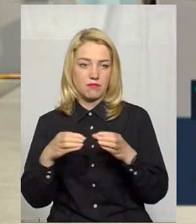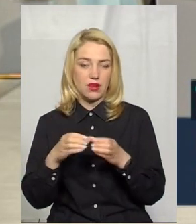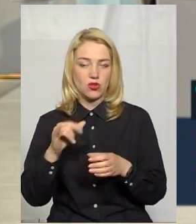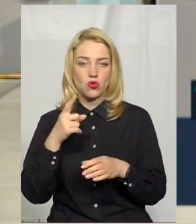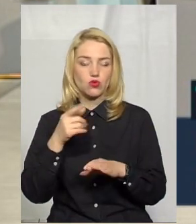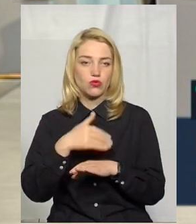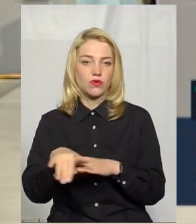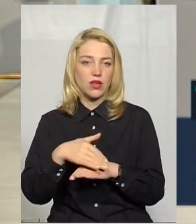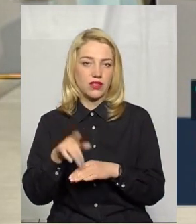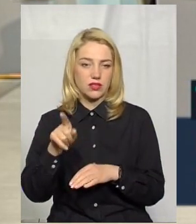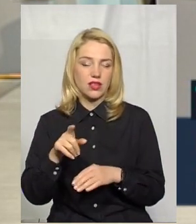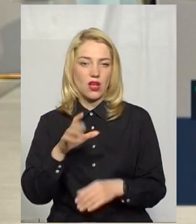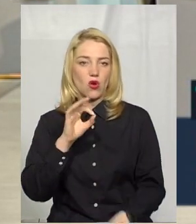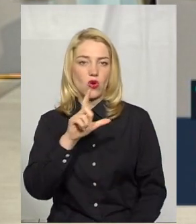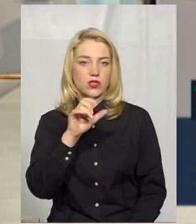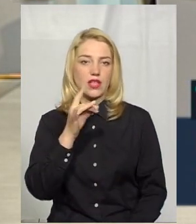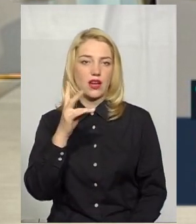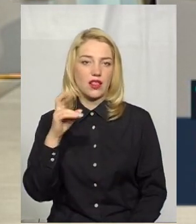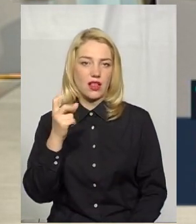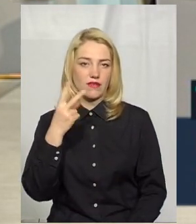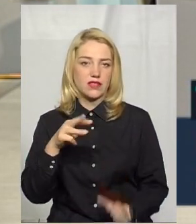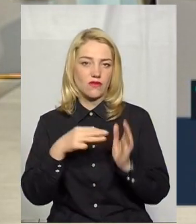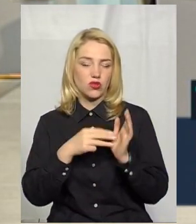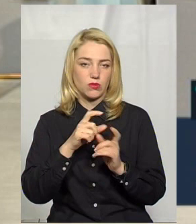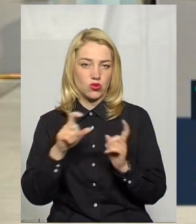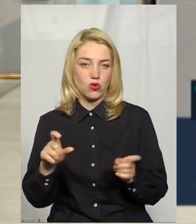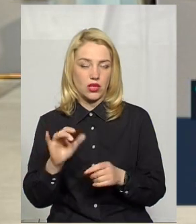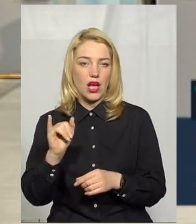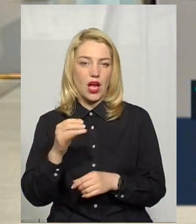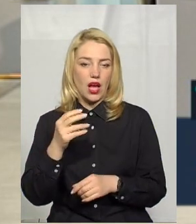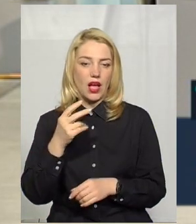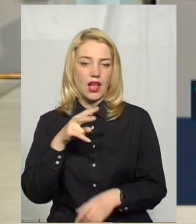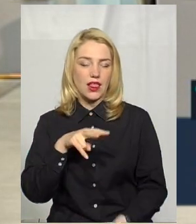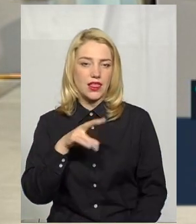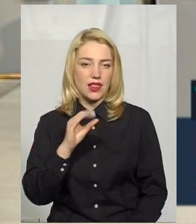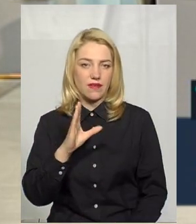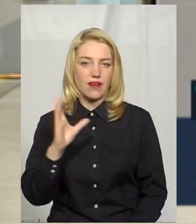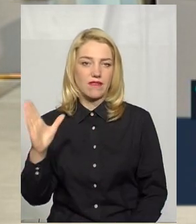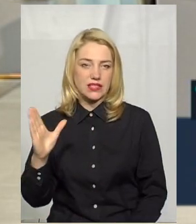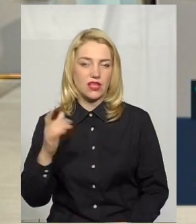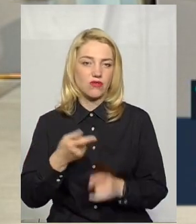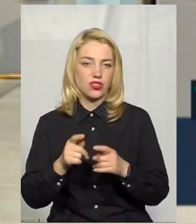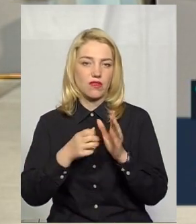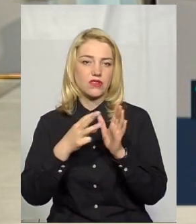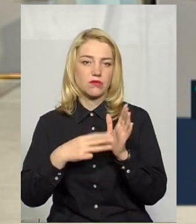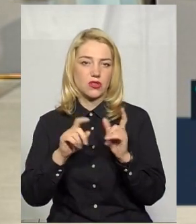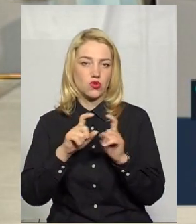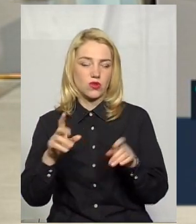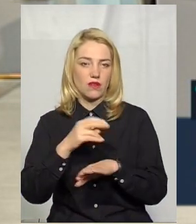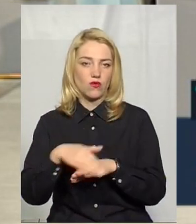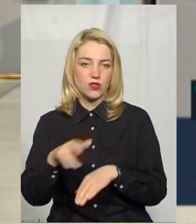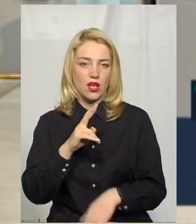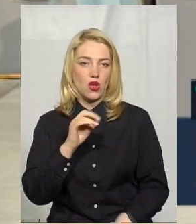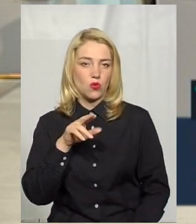сайті? Віталія Діденко – це Озерна 28 школа, а в Лево Васильовича – це 18 школа на вулиці Купріна.